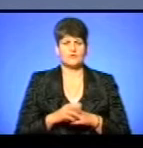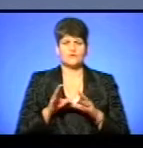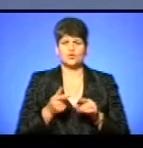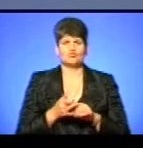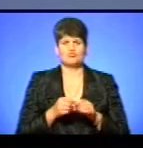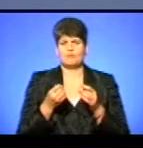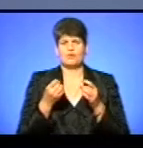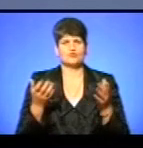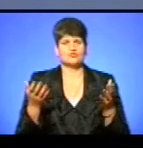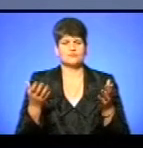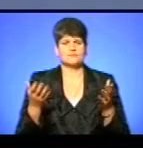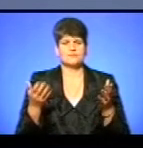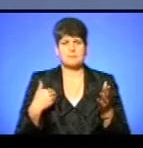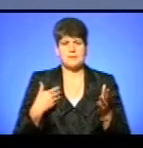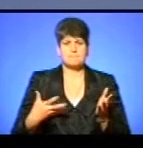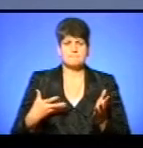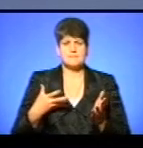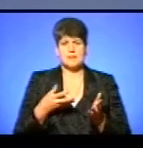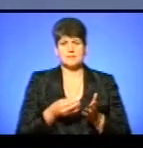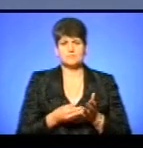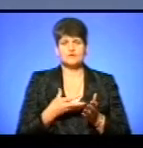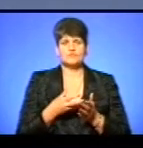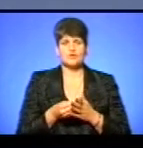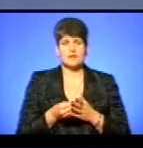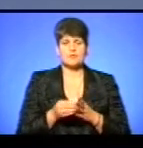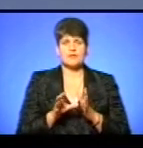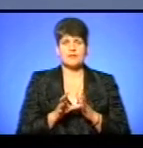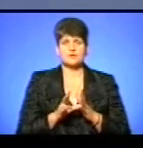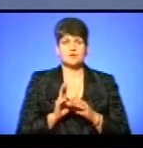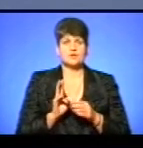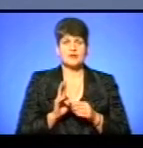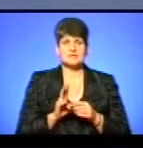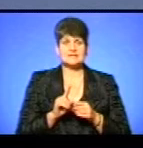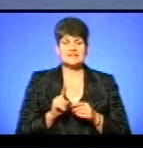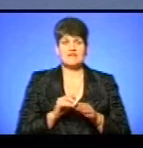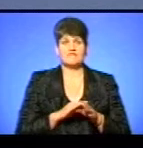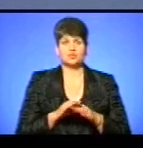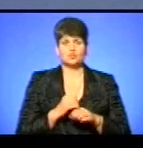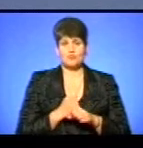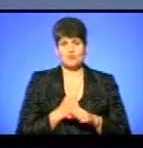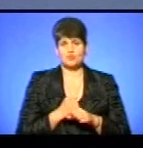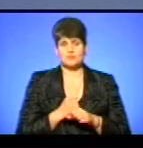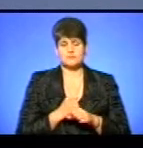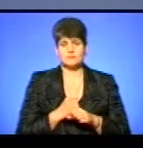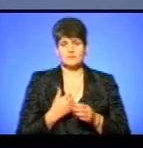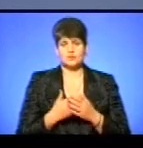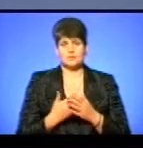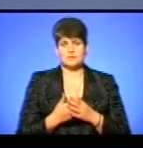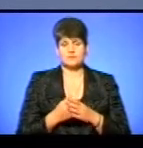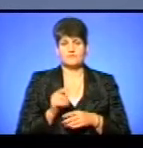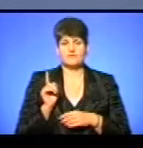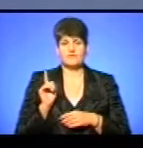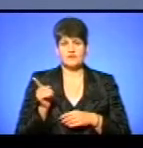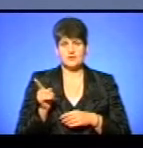дуже просто. Ми платимо своєму електротранспорту за виконану роботу. Тобто, він